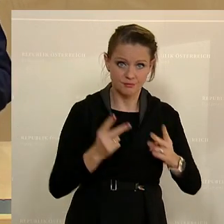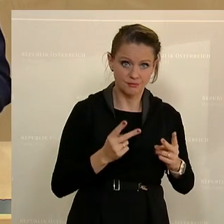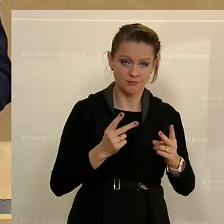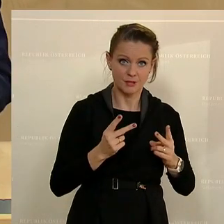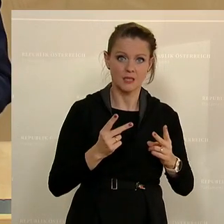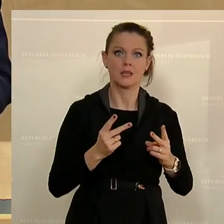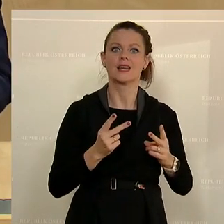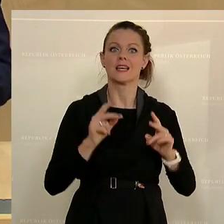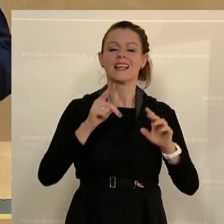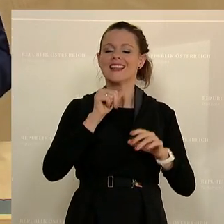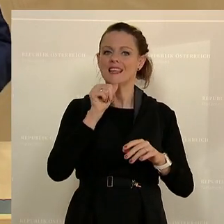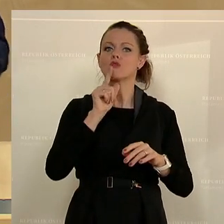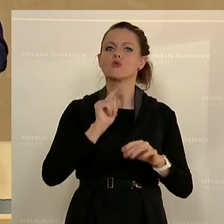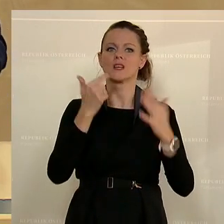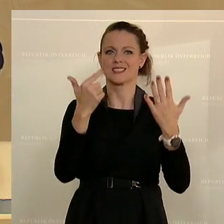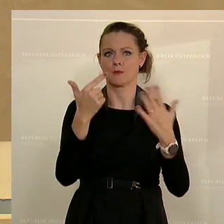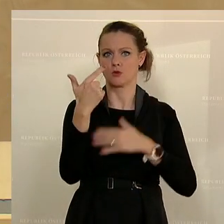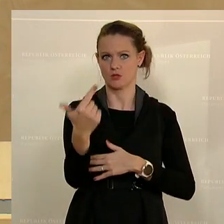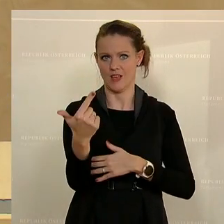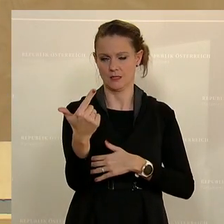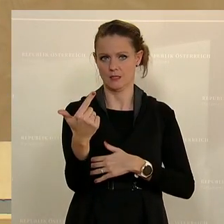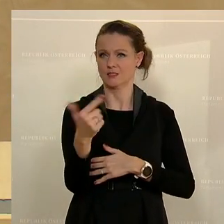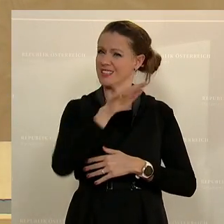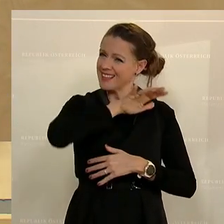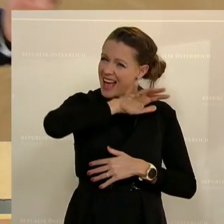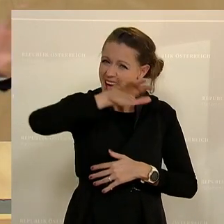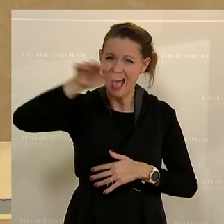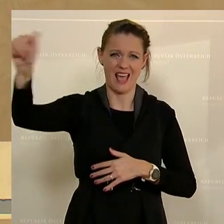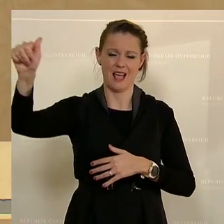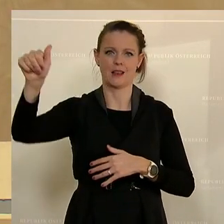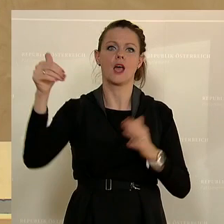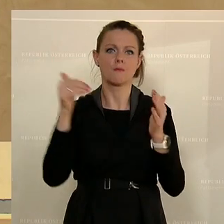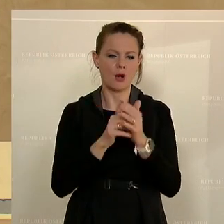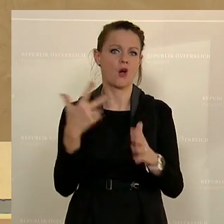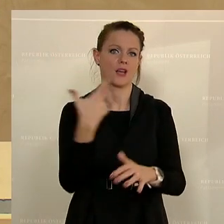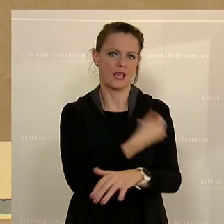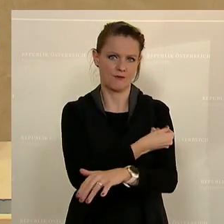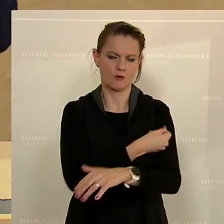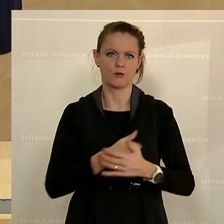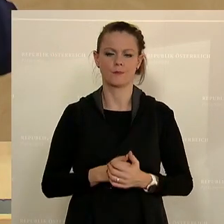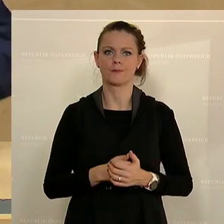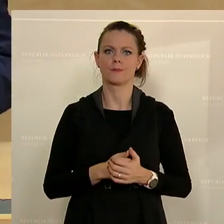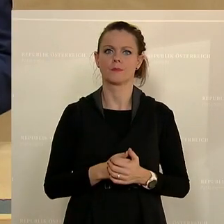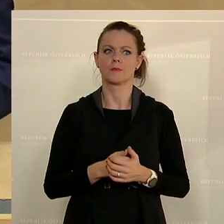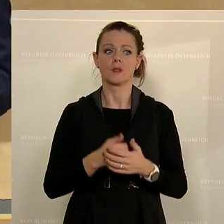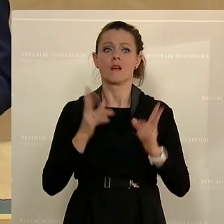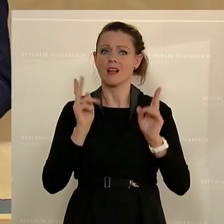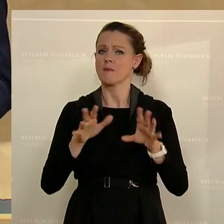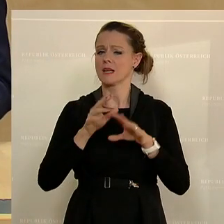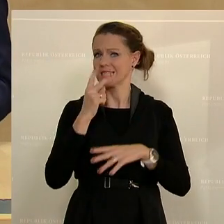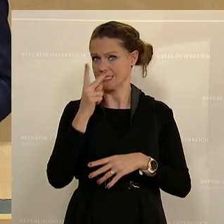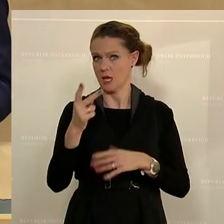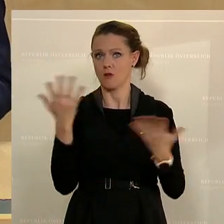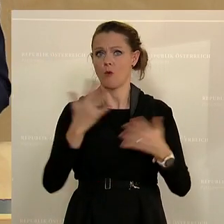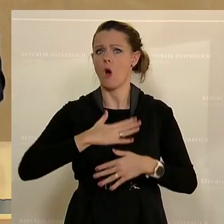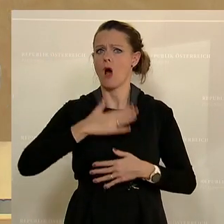sondern alle Länder. Und was ist mit diesen Ausnahmen? Wenn man auf YouTube nachschaut, auf der Internetseite, sieht man die ganzen Länder, die diese Ausnahmen